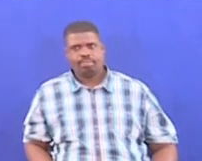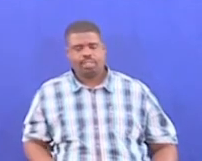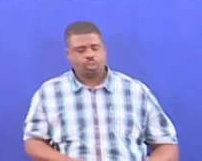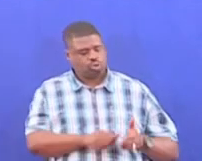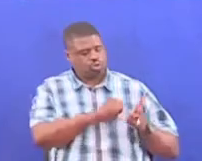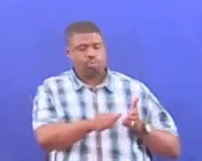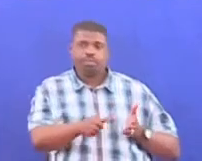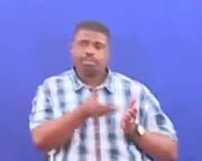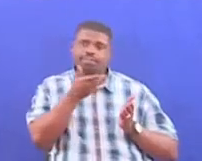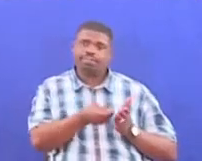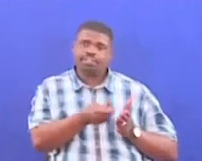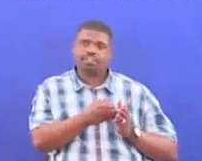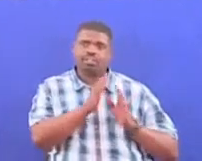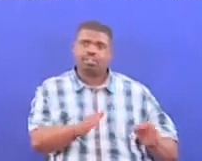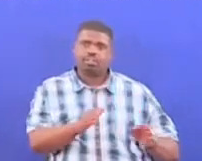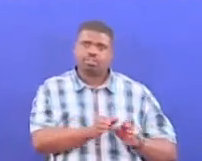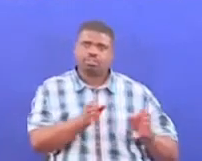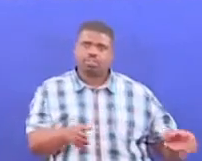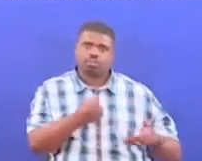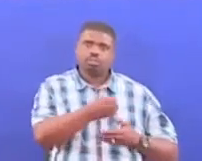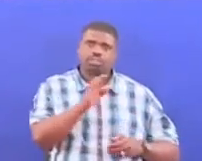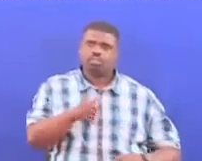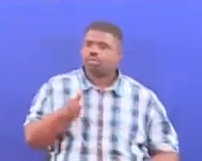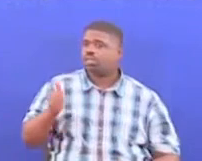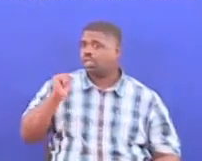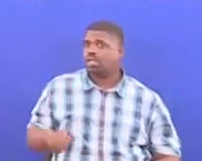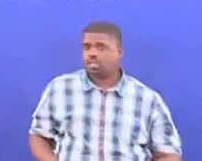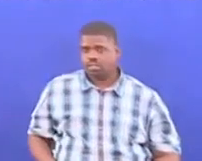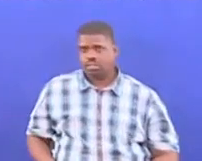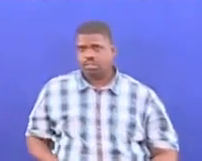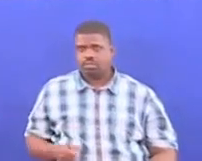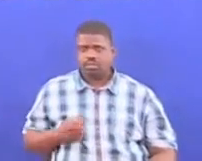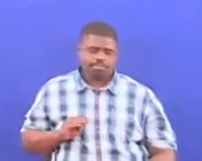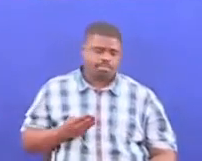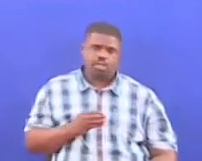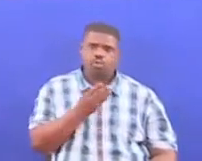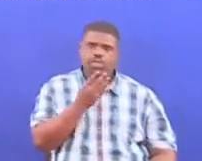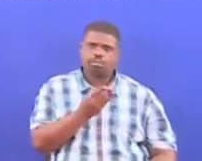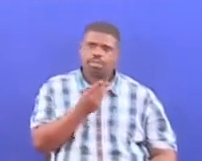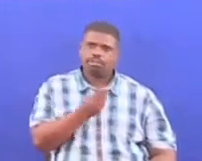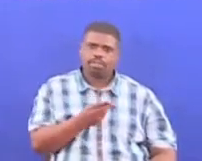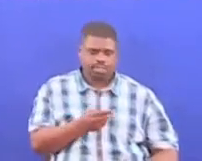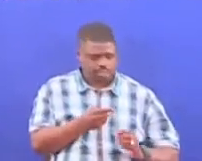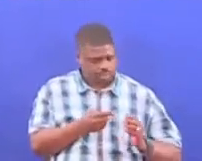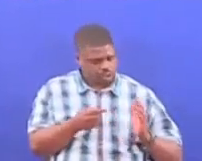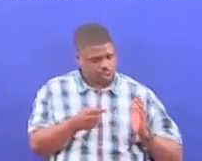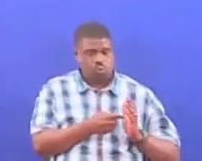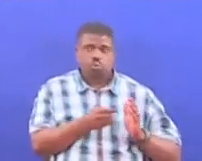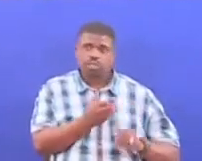lipia Feather Zotenga kwenye baji ya iti ya mwakajana Shiringi bilioni ya rubenambili Ndani ya kutatano